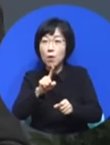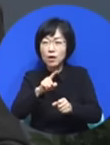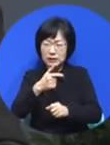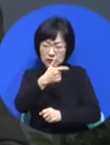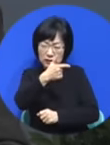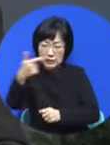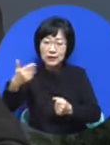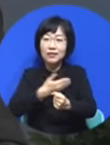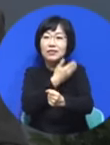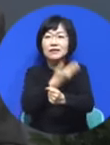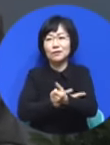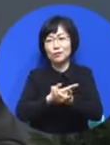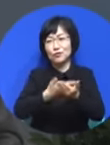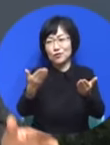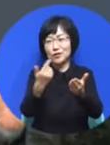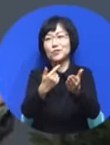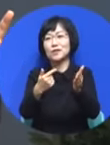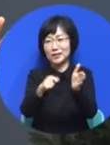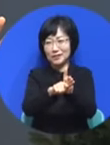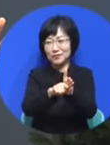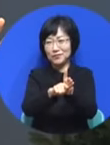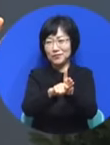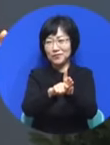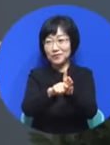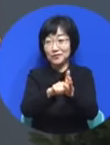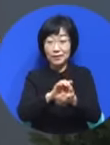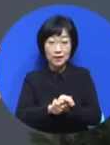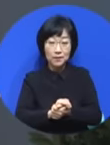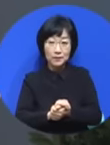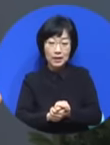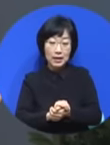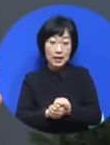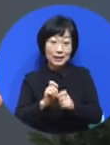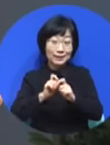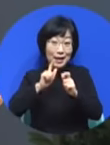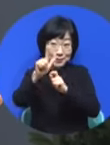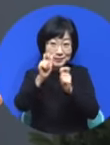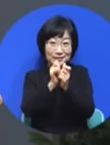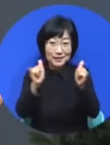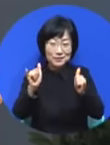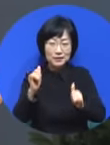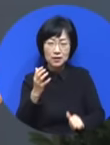여러분 요셉이 요셉이 어려움 당했던 게 문제라고 보는 사람이 많습니다.